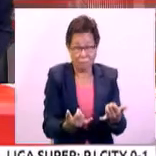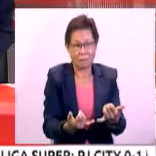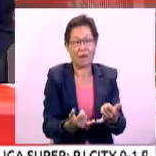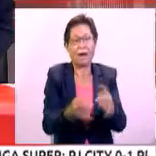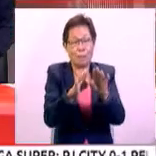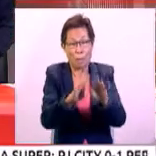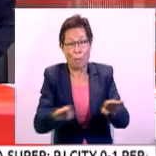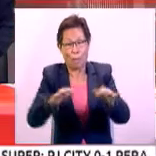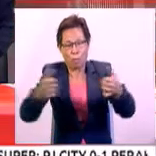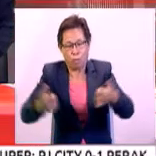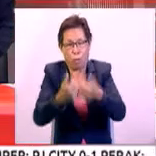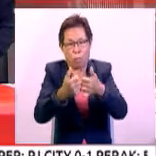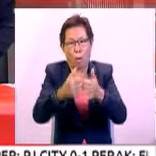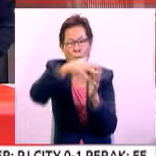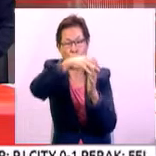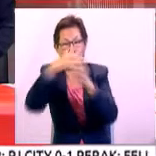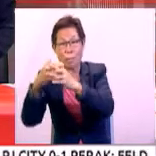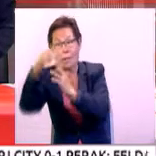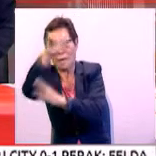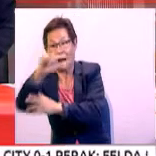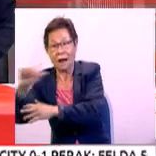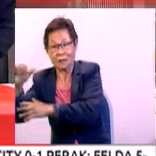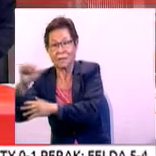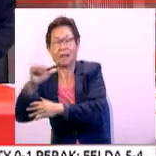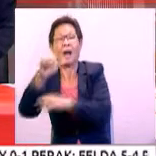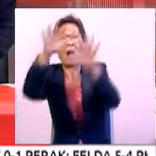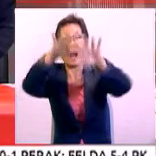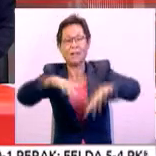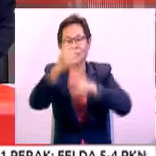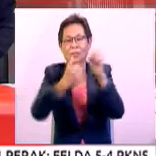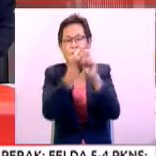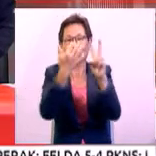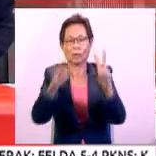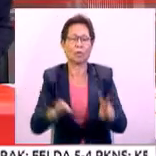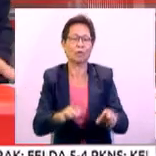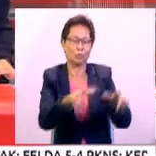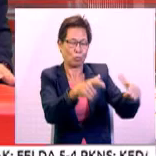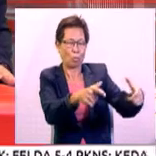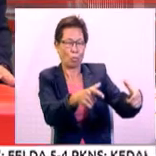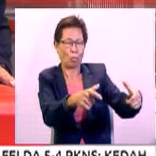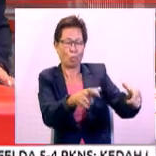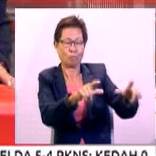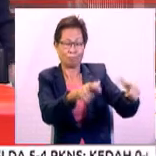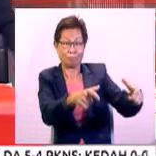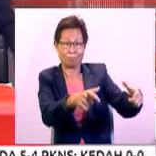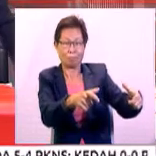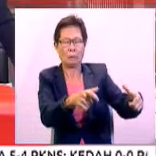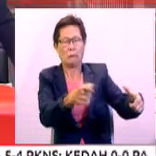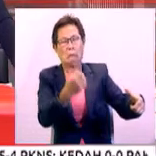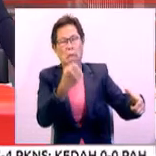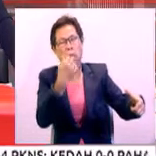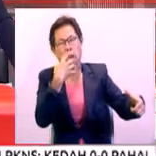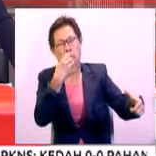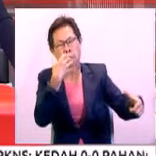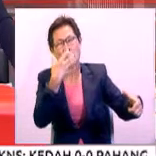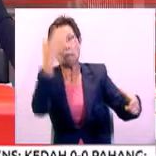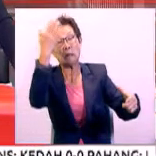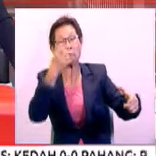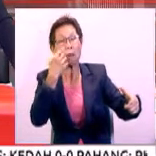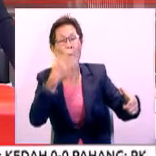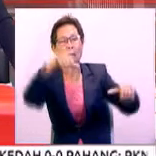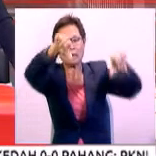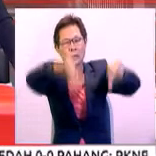Perkembangan Kejohanan Rugby Asia 2019 Skuad kendalian Brad Mika terus dikecewakan selepas tewas